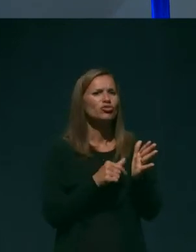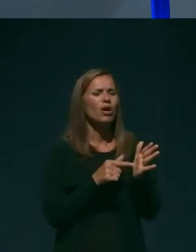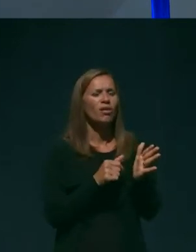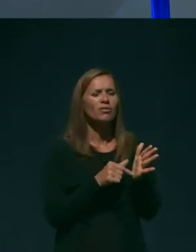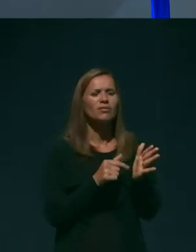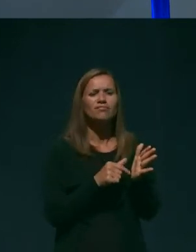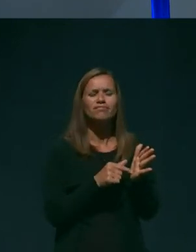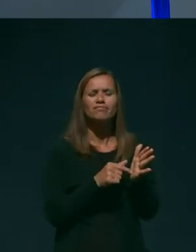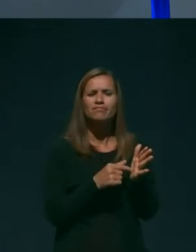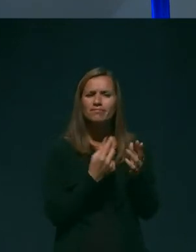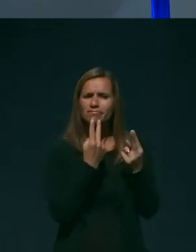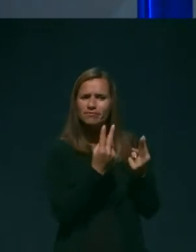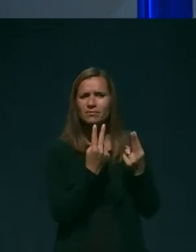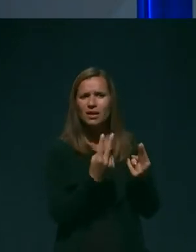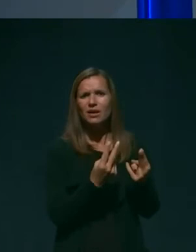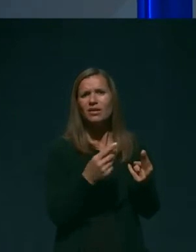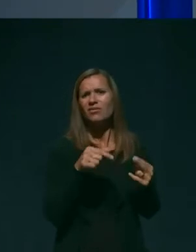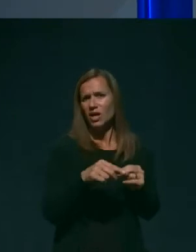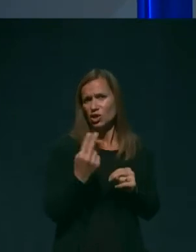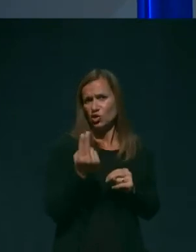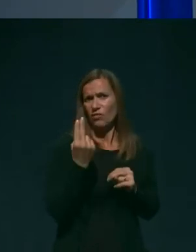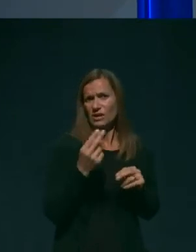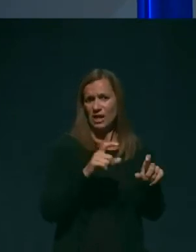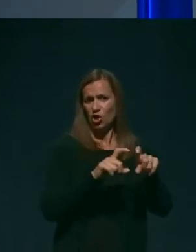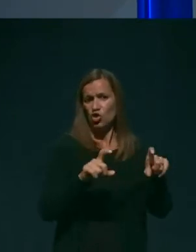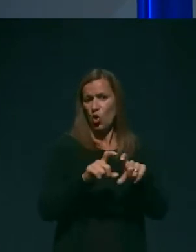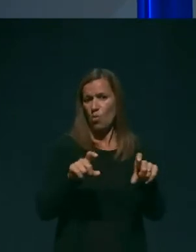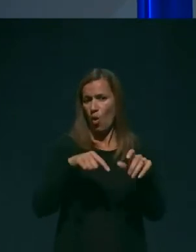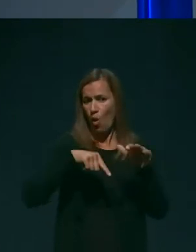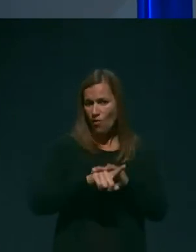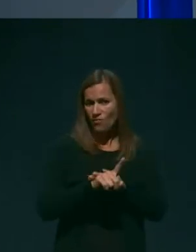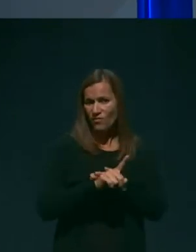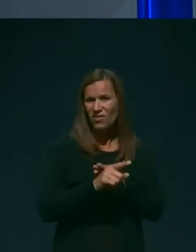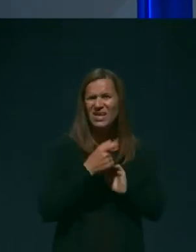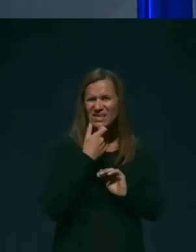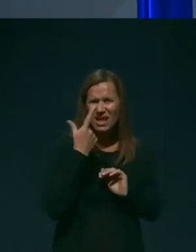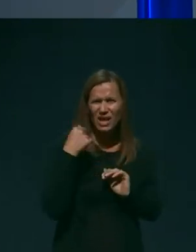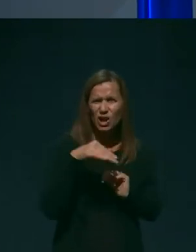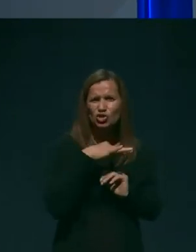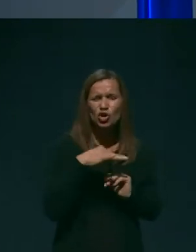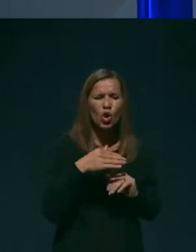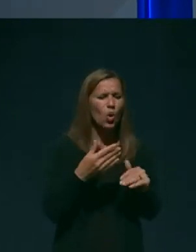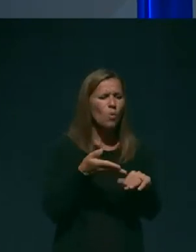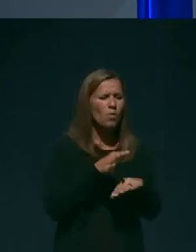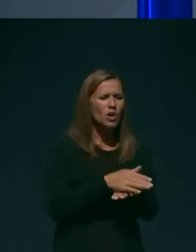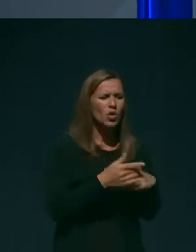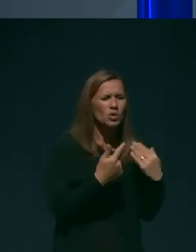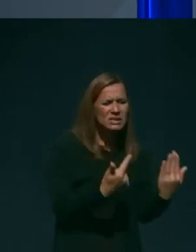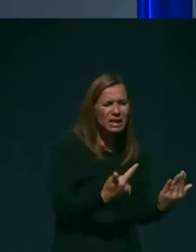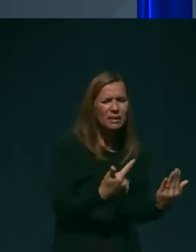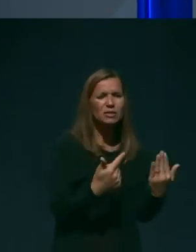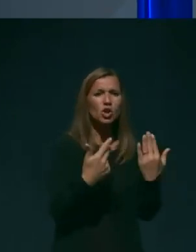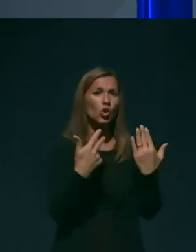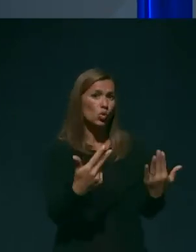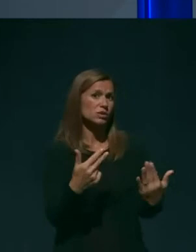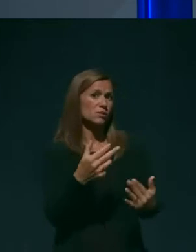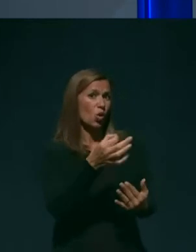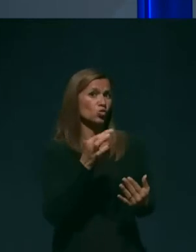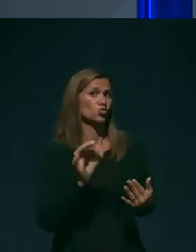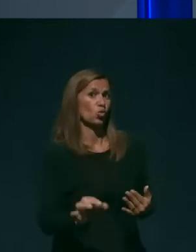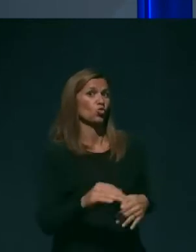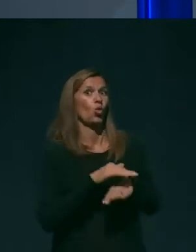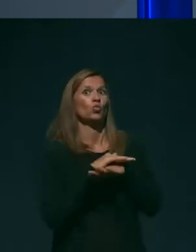je v slovenskih domovih za starejše umrlo 70 ali celo 80 odstotkov vseh